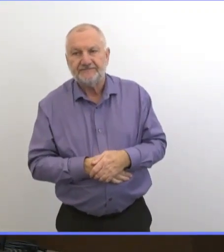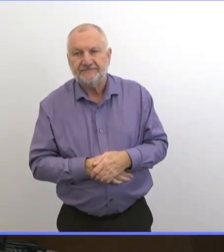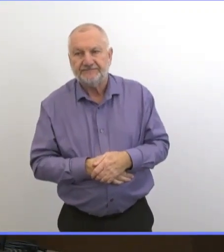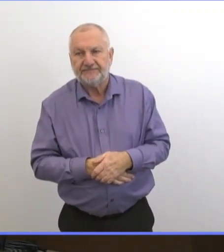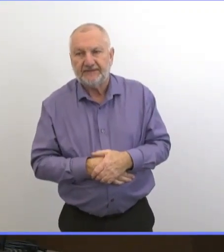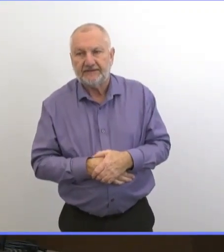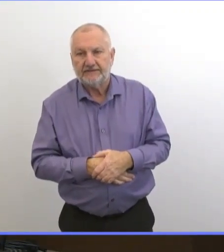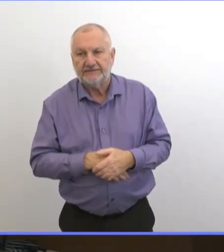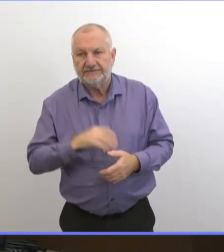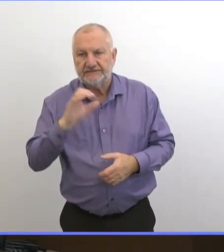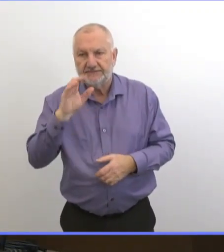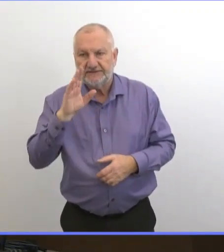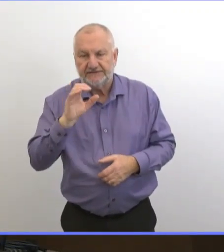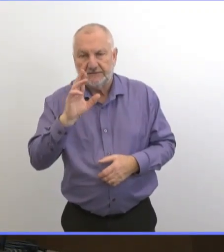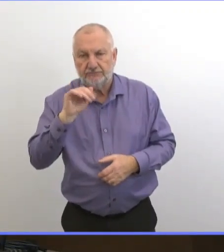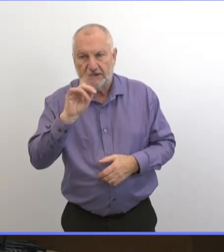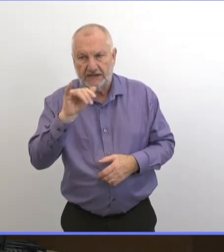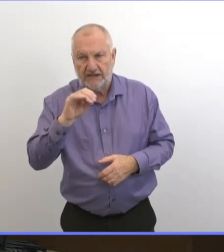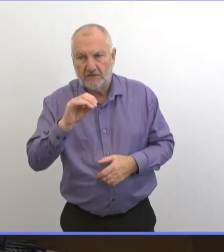Gavin.